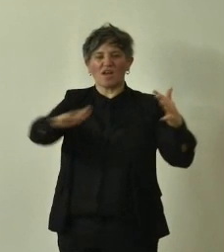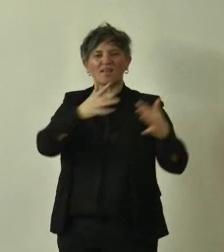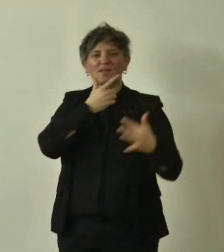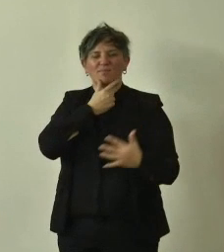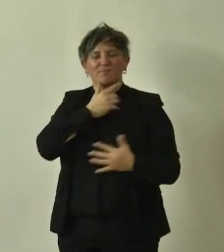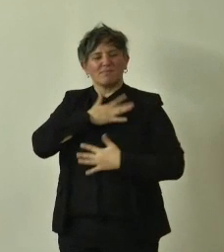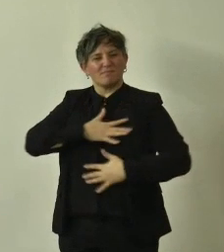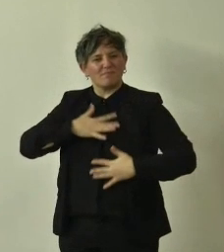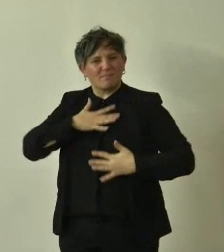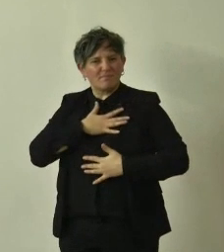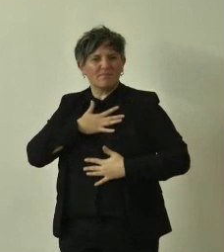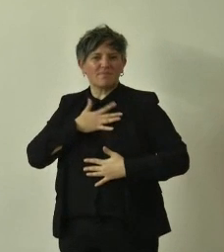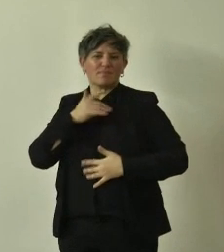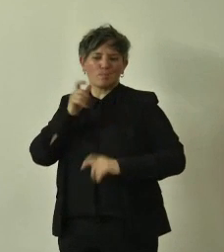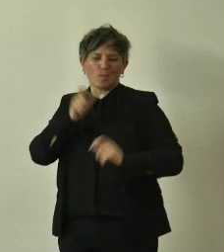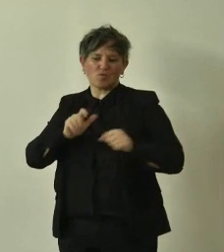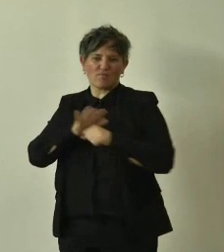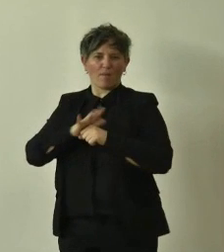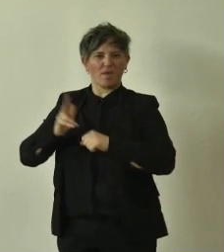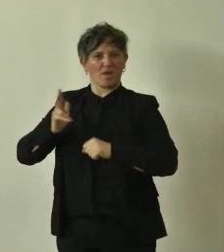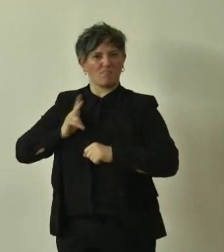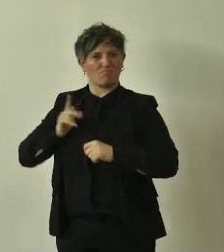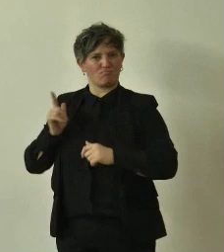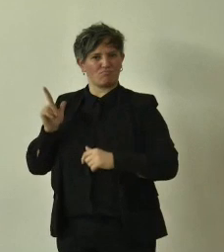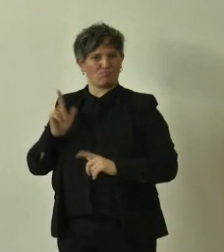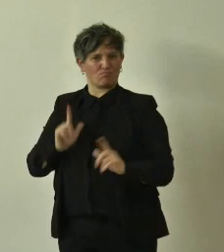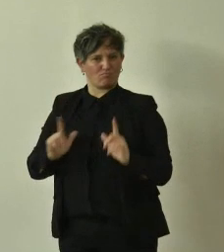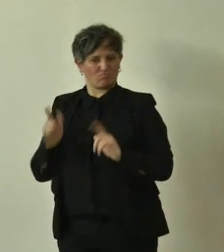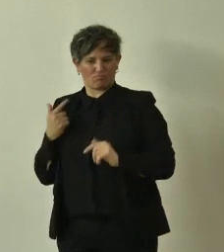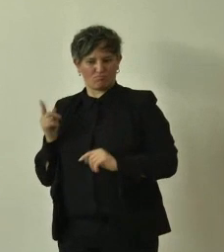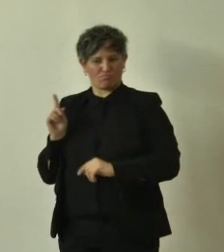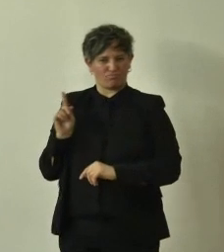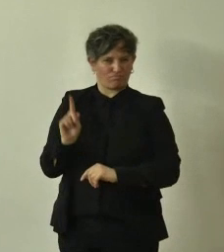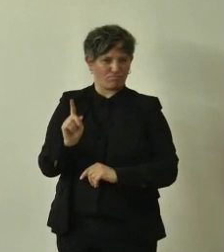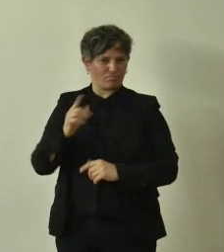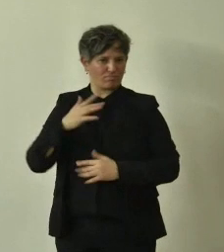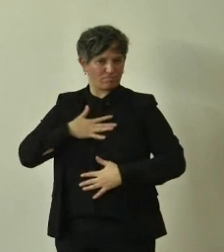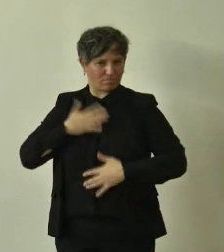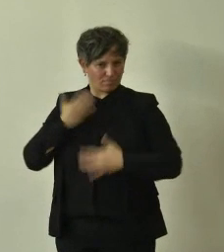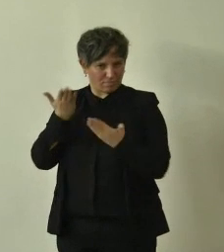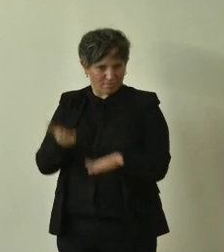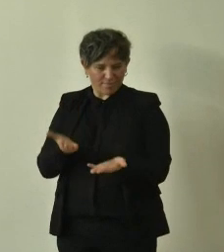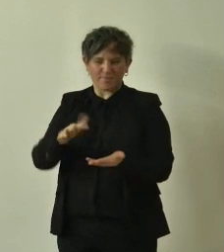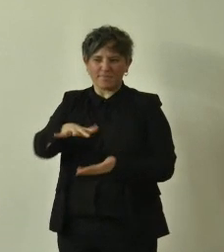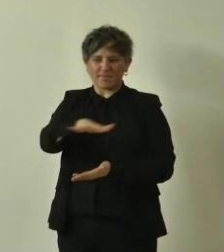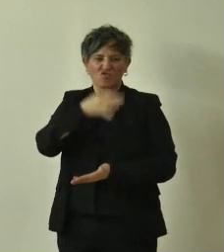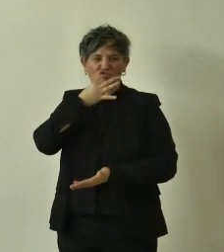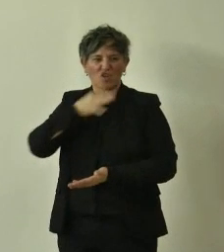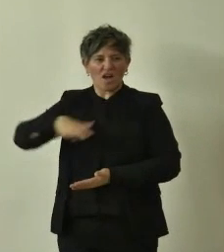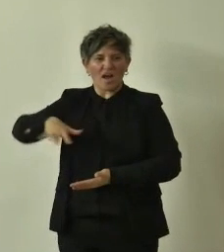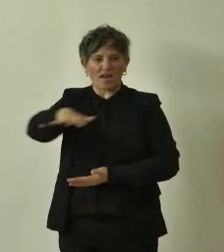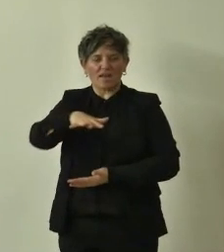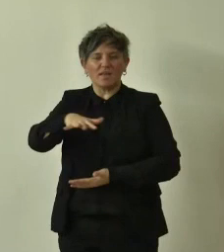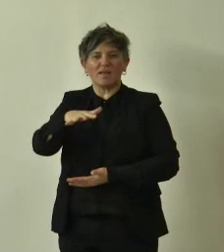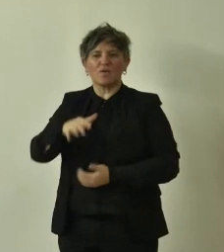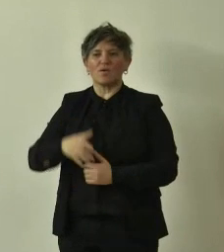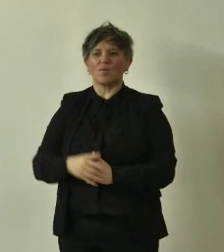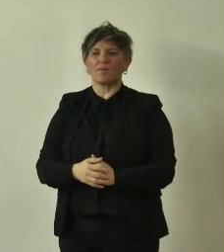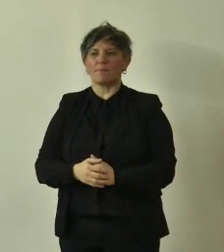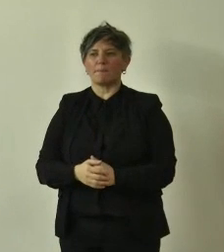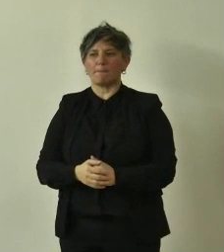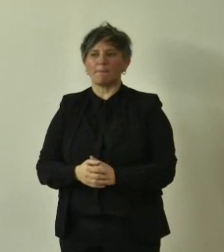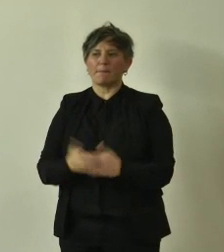per famiglie facoltose che potevano appunto usufruire di queste situazioni